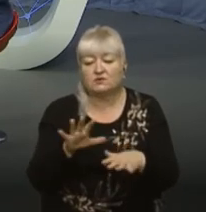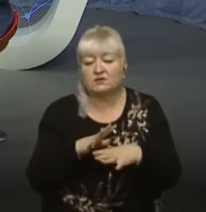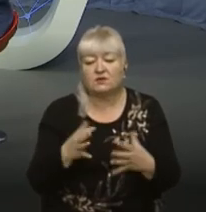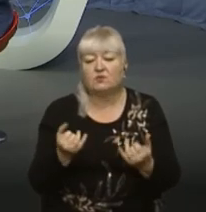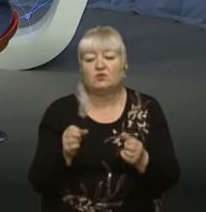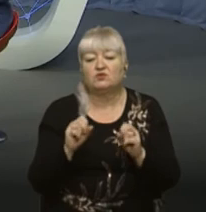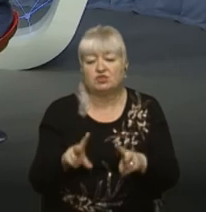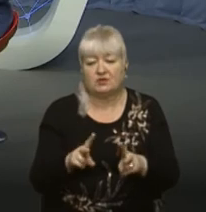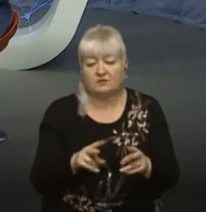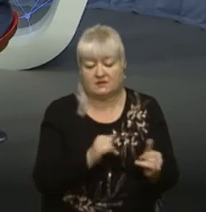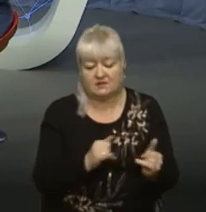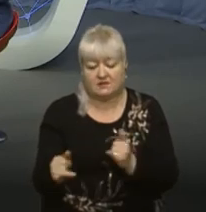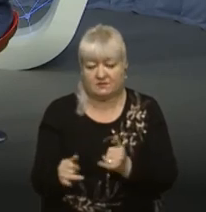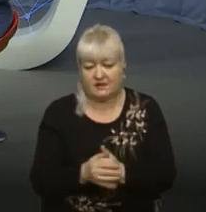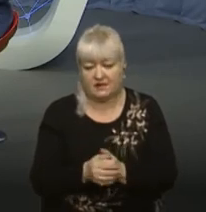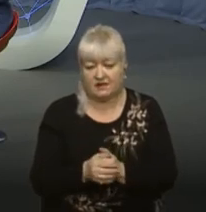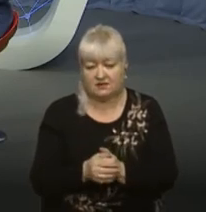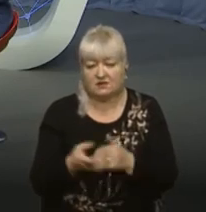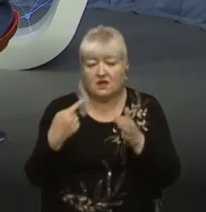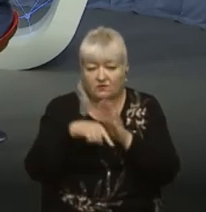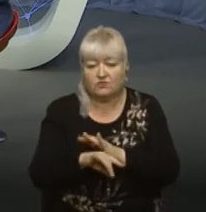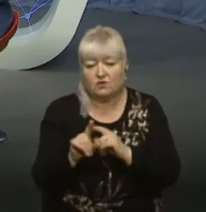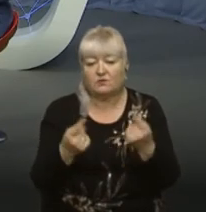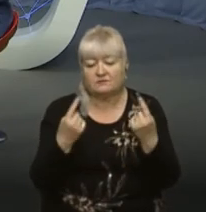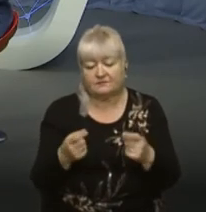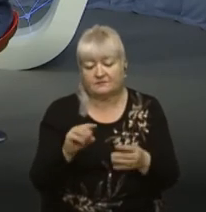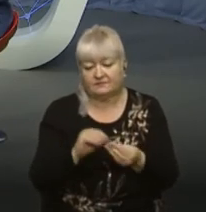забезпечити? В тому і вся найбільша проблема.